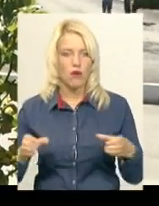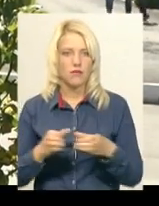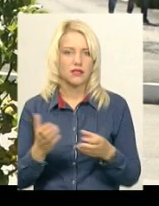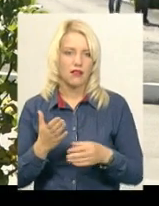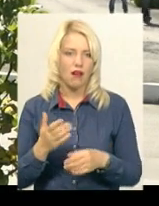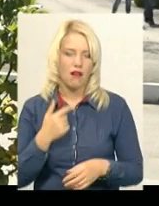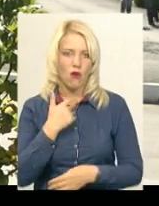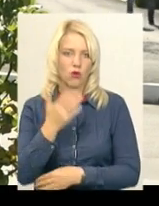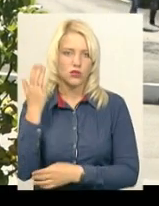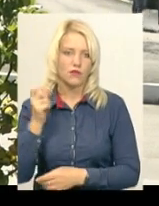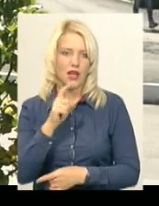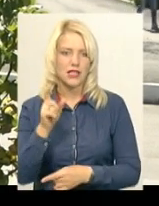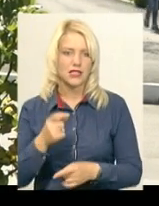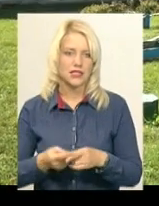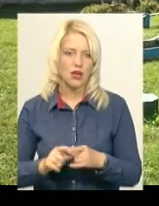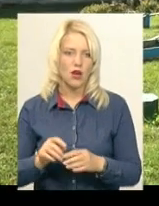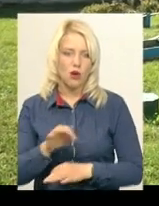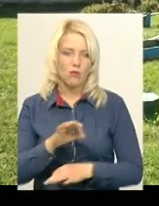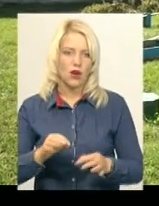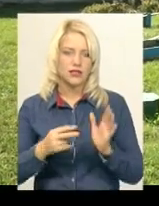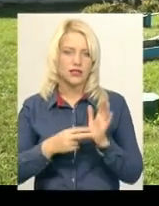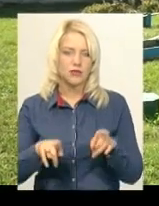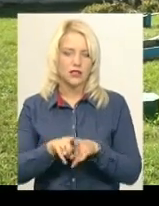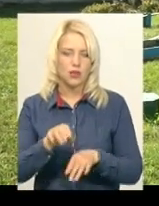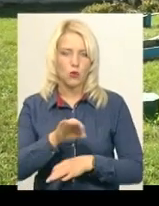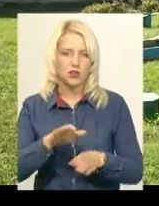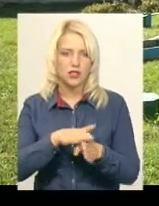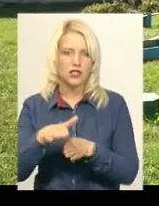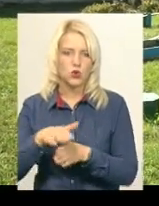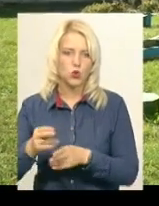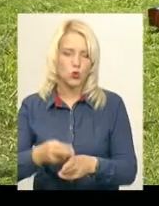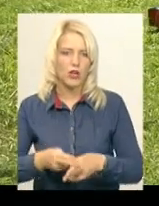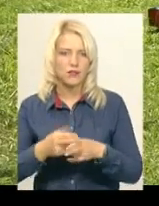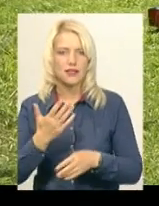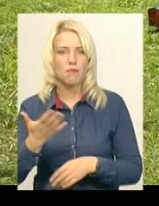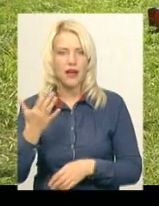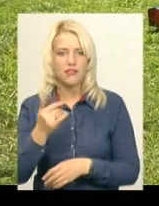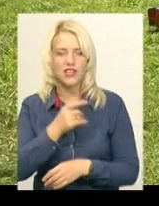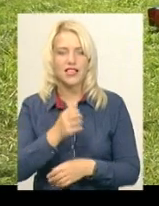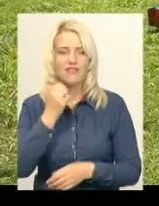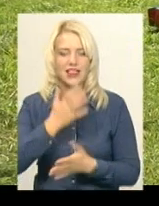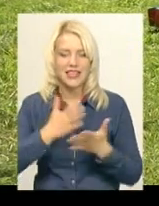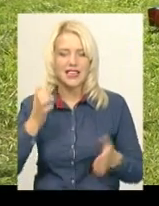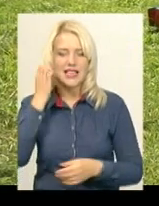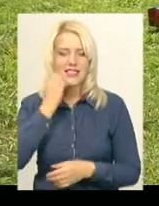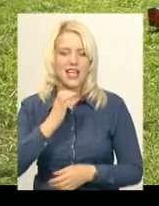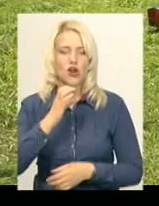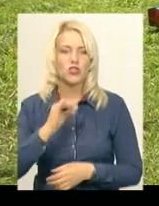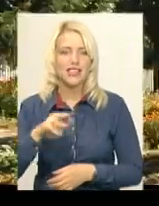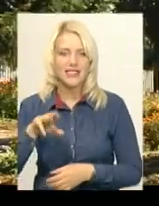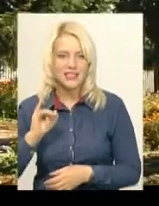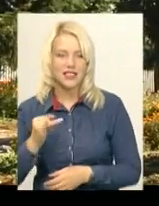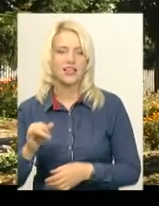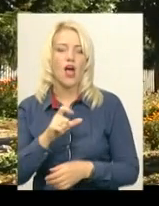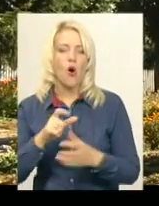голосувала за цей проєкт. Сім таких проєктів реалізуються в Дунаївцях, п'ять – в великих старостинських округах та чотири – малих.